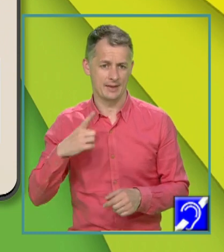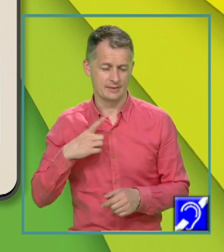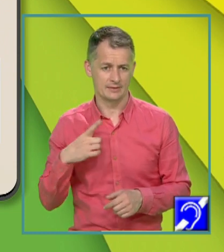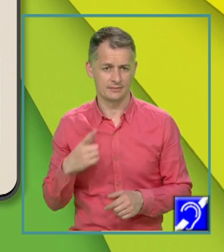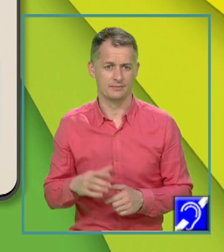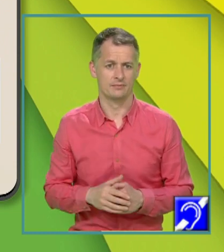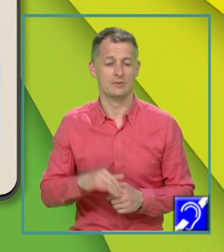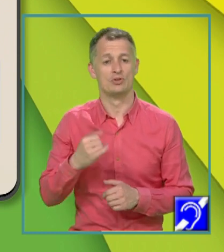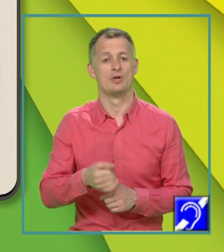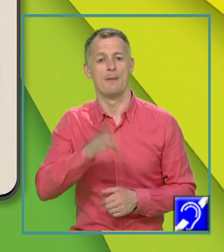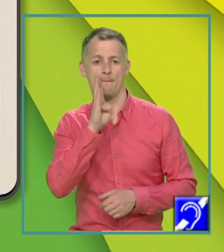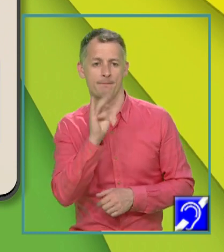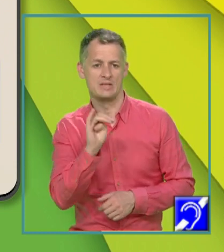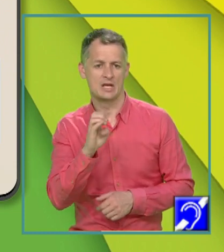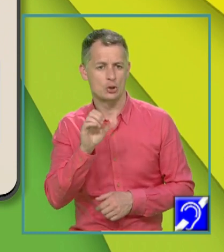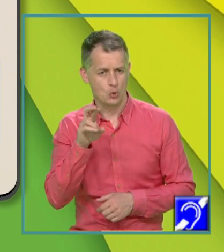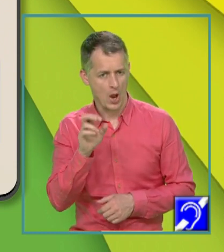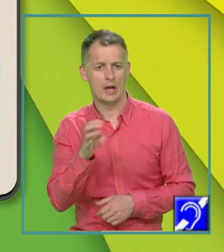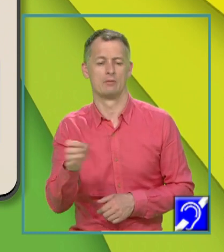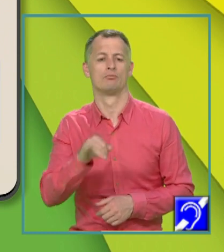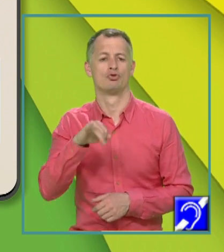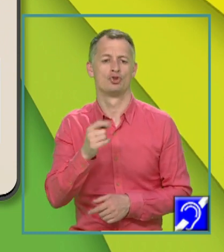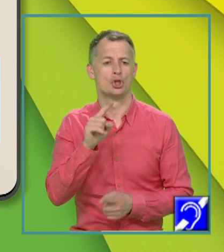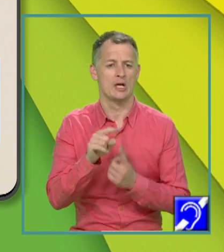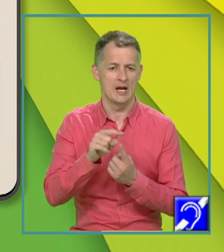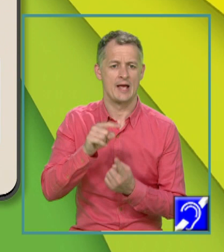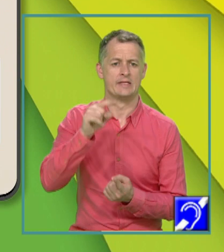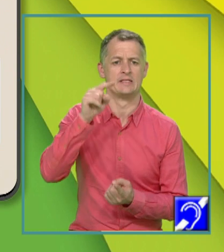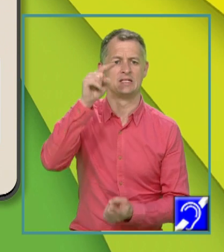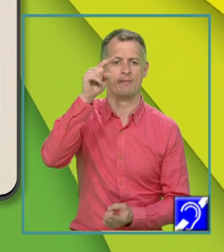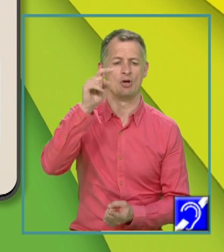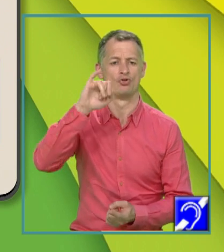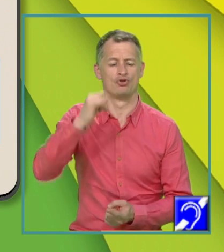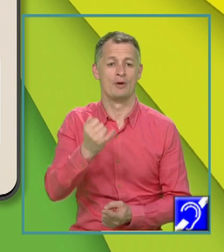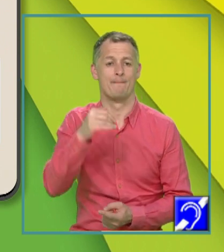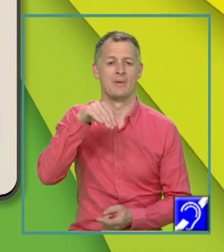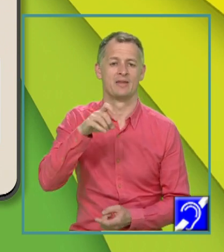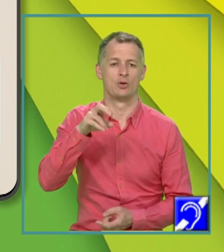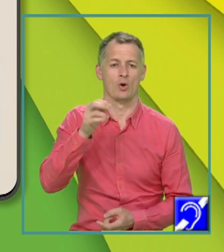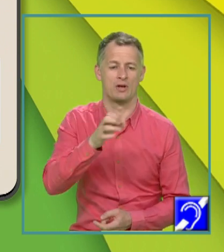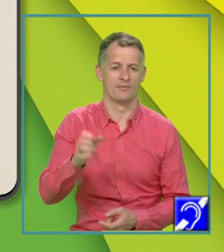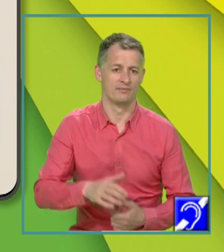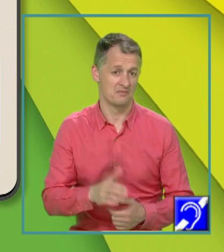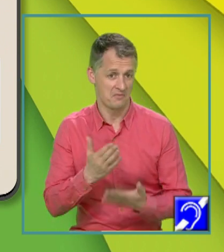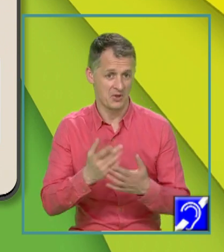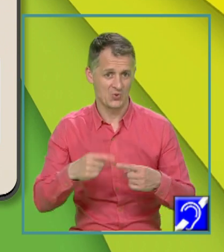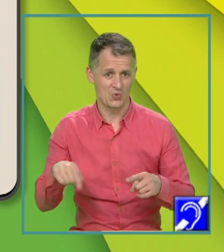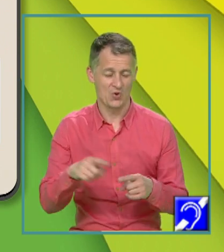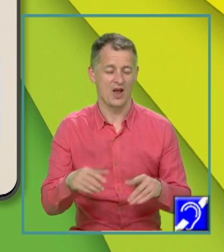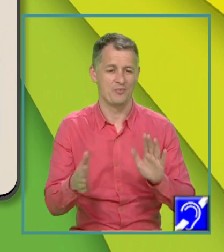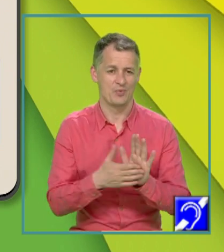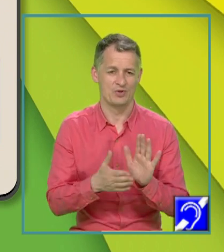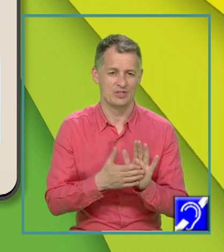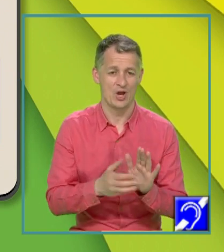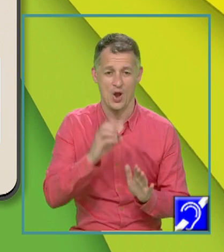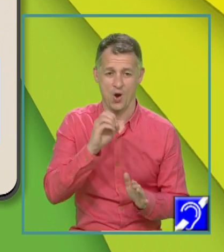și bisectoare, da? Și înălțime și mediatoare, da? În cazul nostru am demonstrat